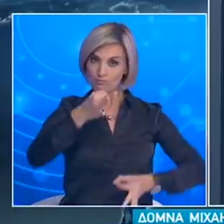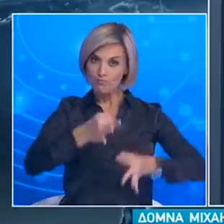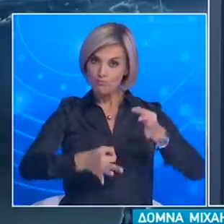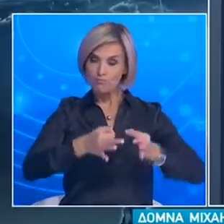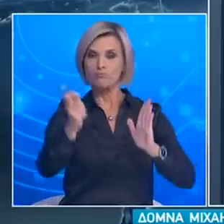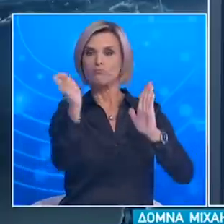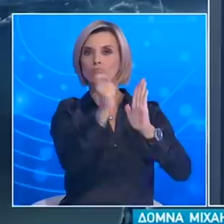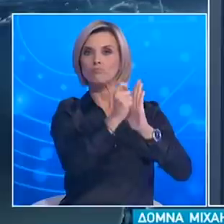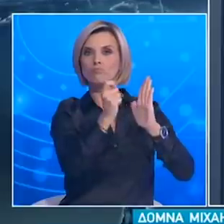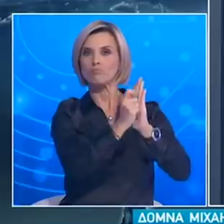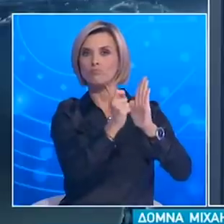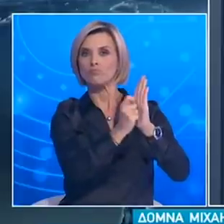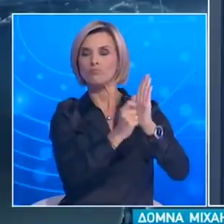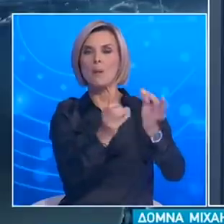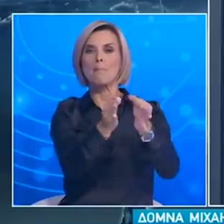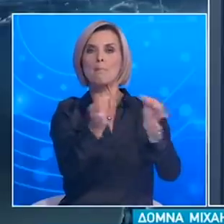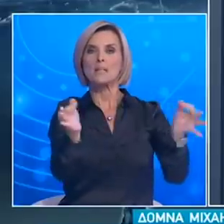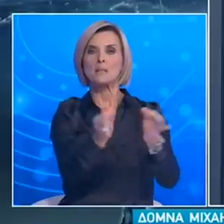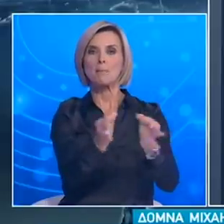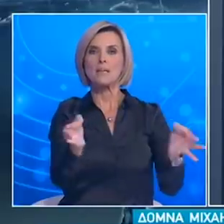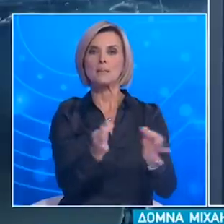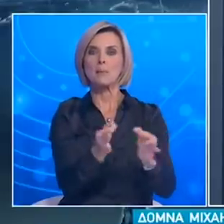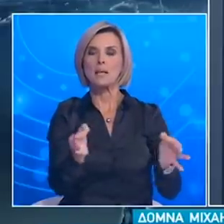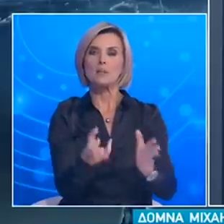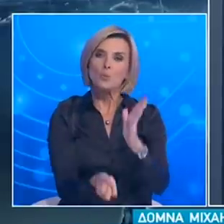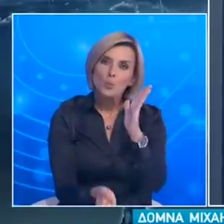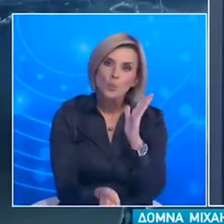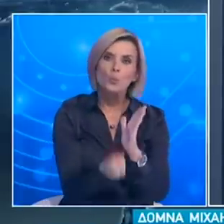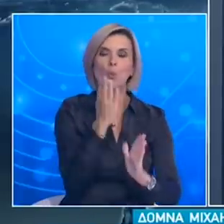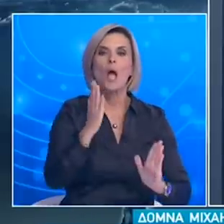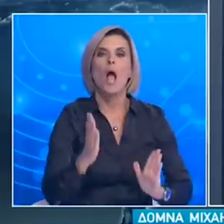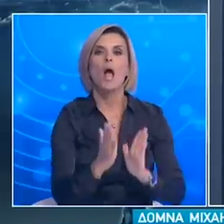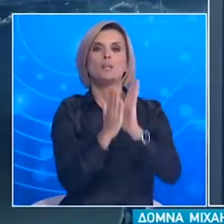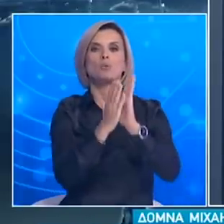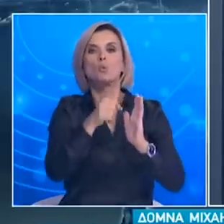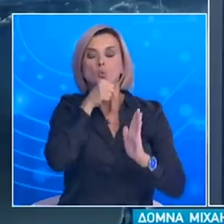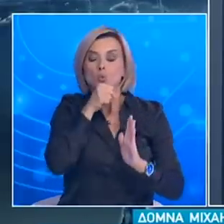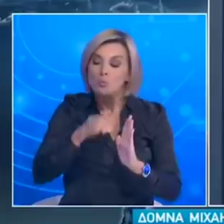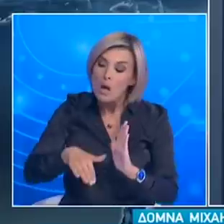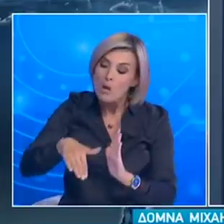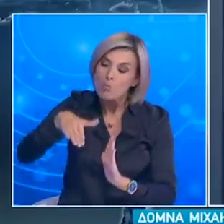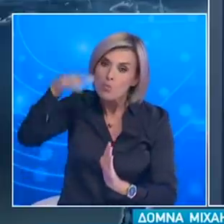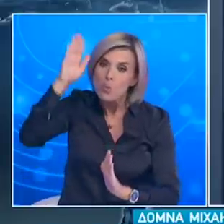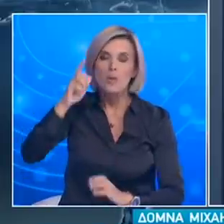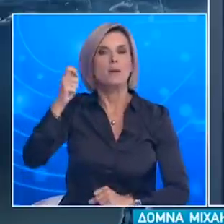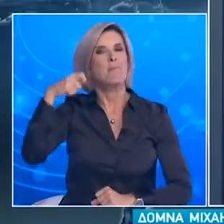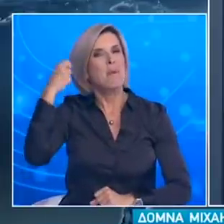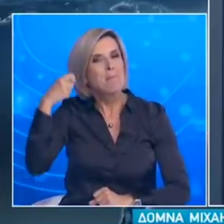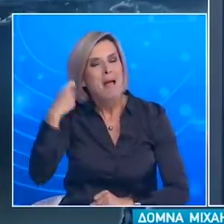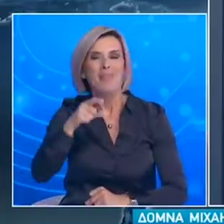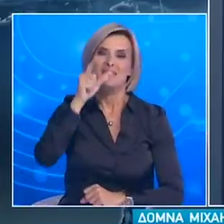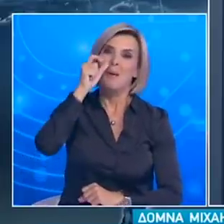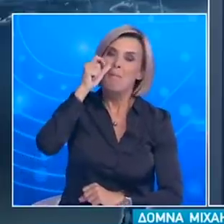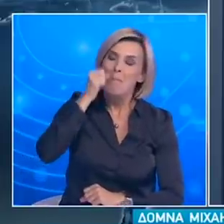μέτρων προκειμένου να αντιμετωπίσουμε το κίνδυνο που ελοχεύει για τους ηλικιωμένους συμπολίτες τις μανάδες και τους πατεράδες μας